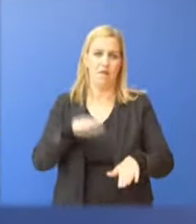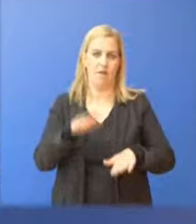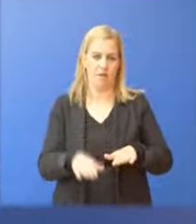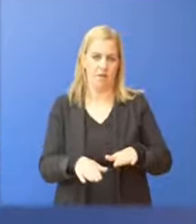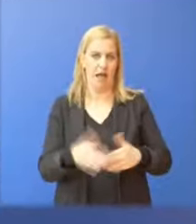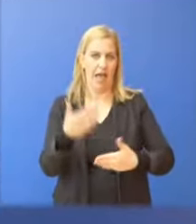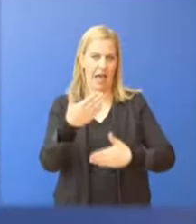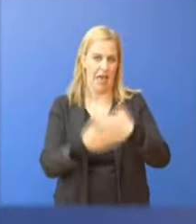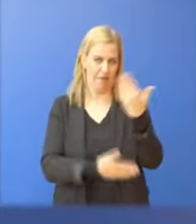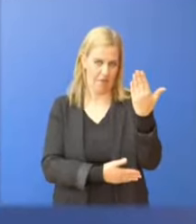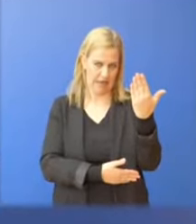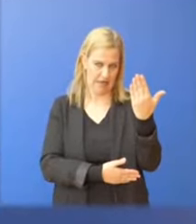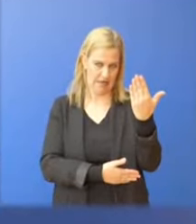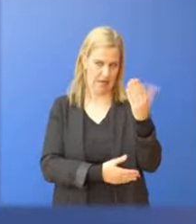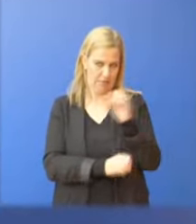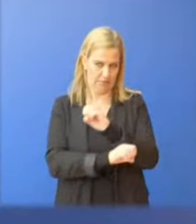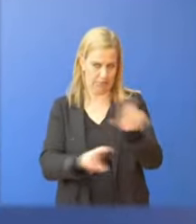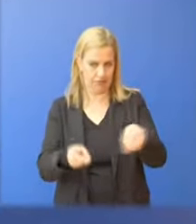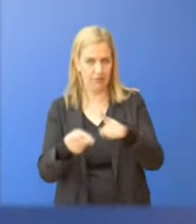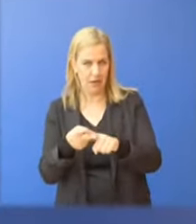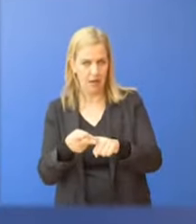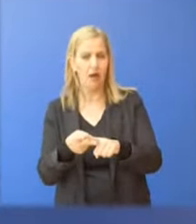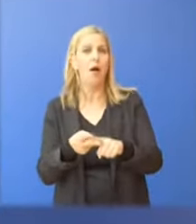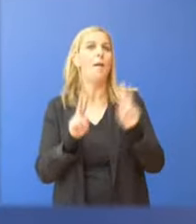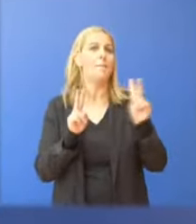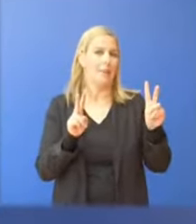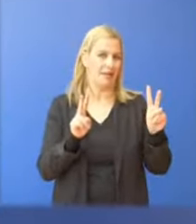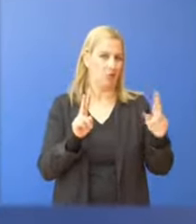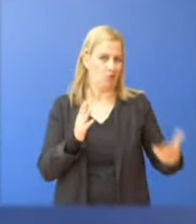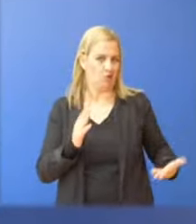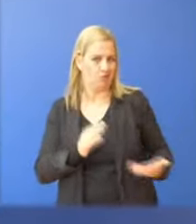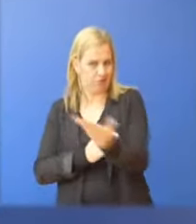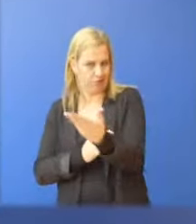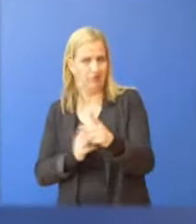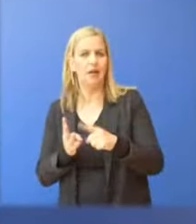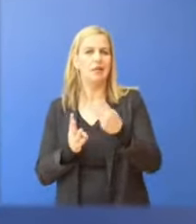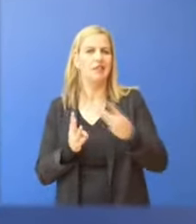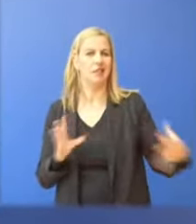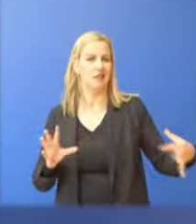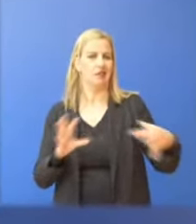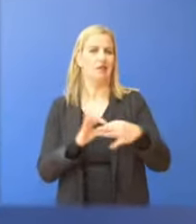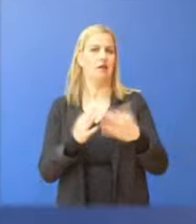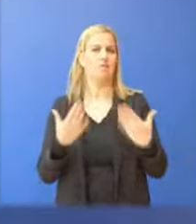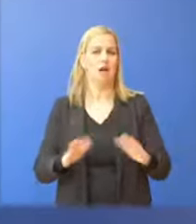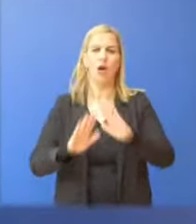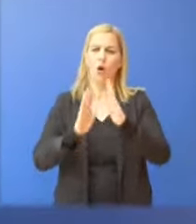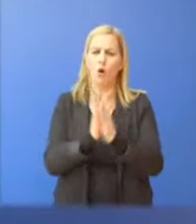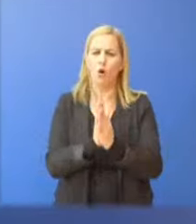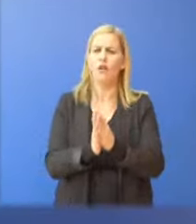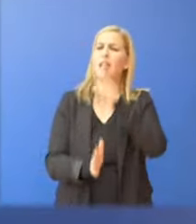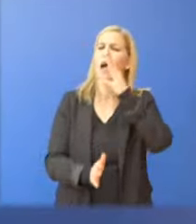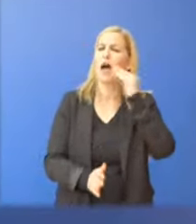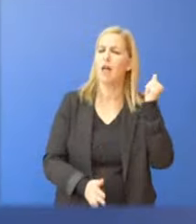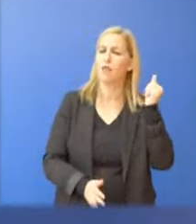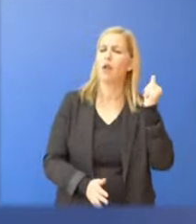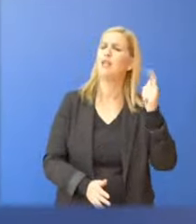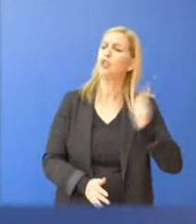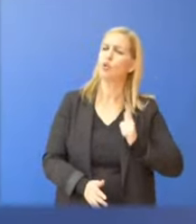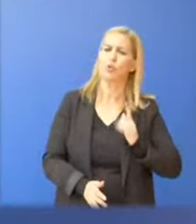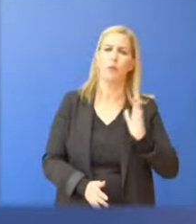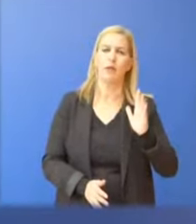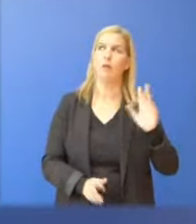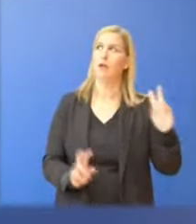ΣΥΡΙΖΑ. Και προφανώς ο κ. Ανδρουλάκης, επειδή ήξερε αυτό το οποίο θα ακολουθήσει, με τις ανακοινώσεις, με το ότι προφανώς